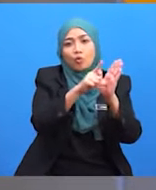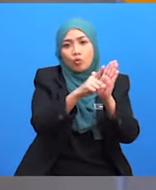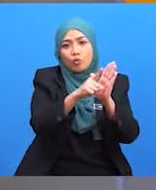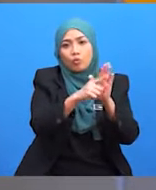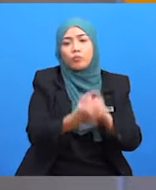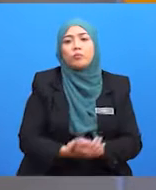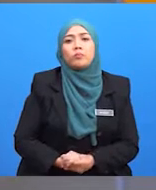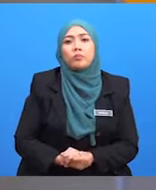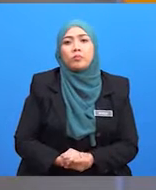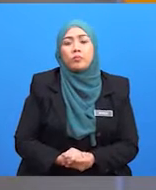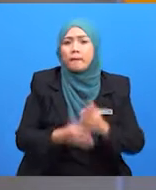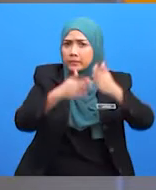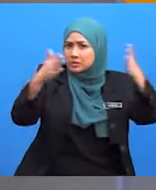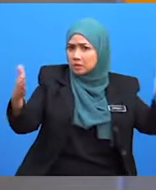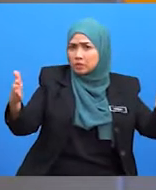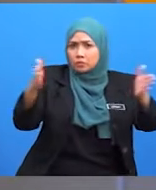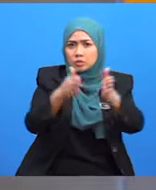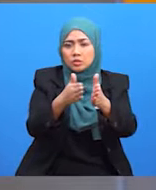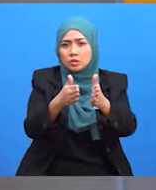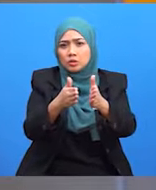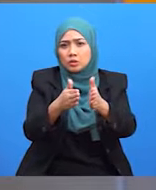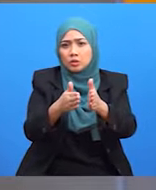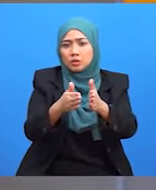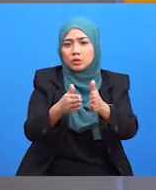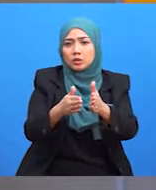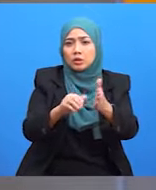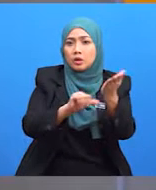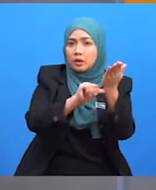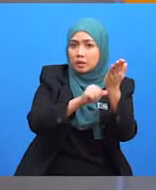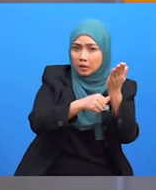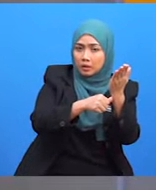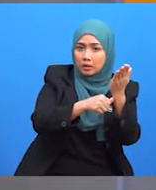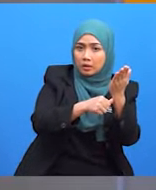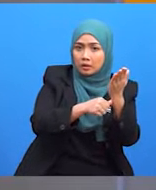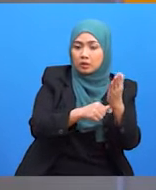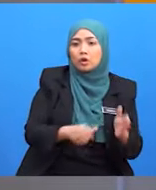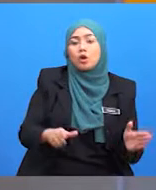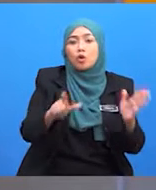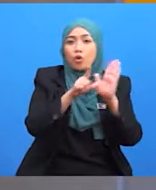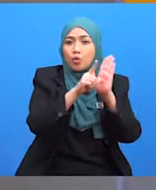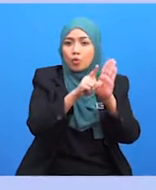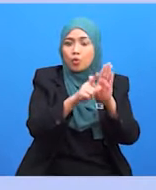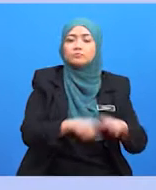atau pengecilan hendaklah dipastikan agar logo dan perkataan adalah seragam.